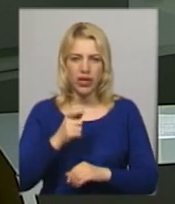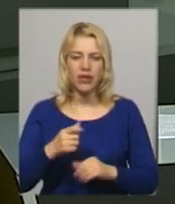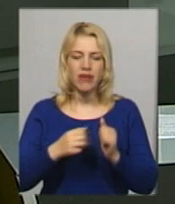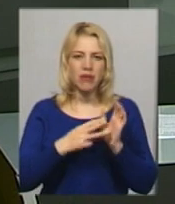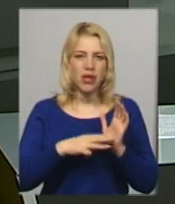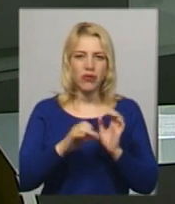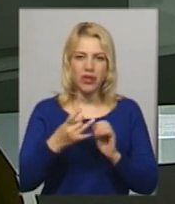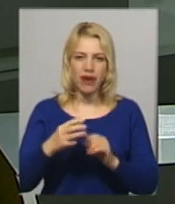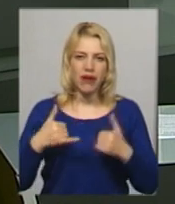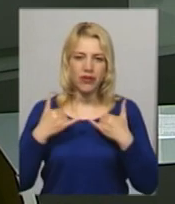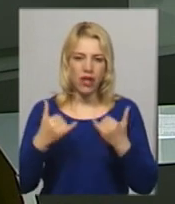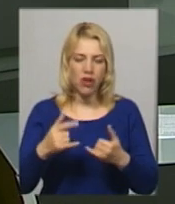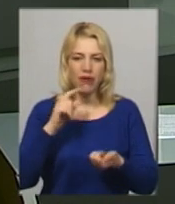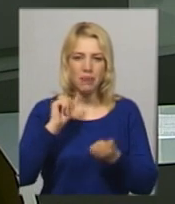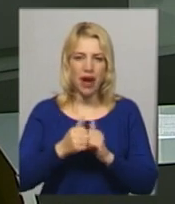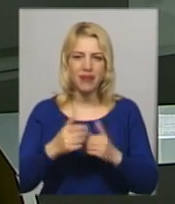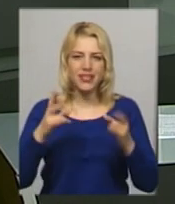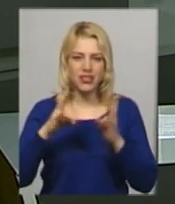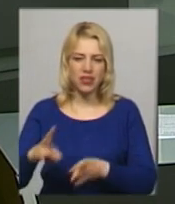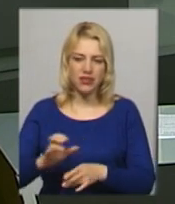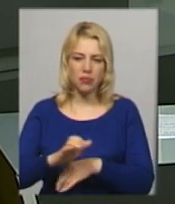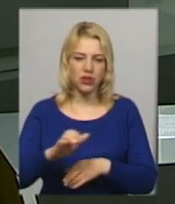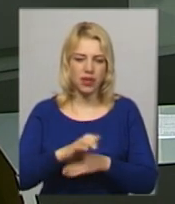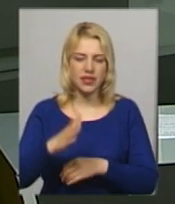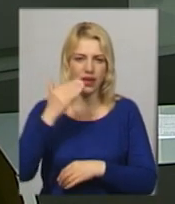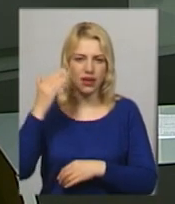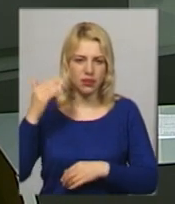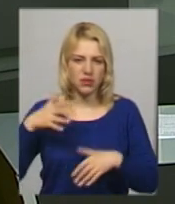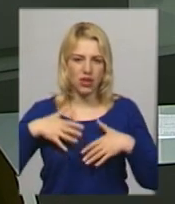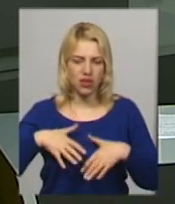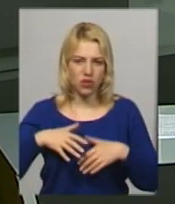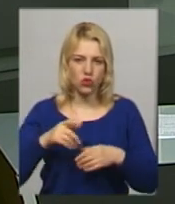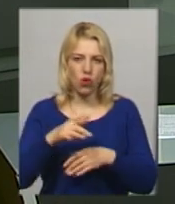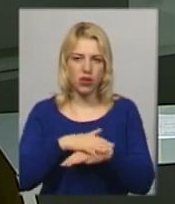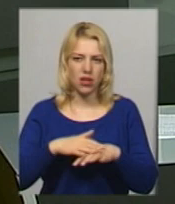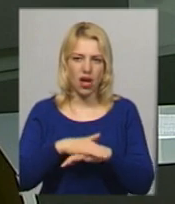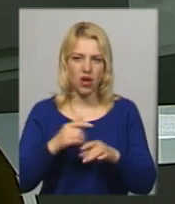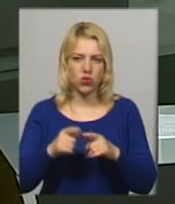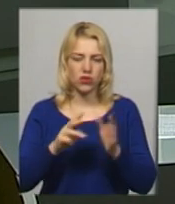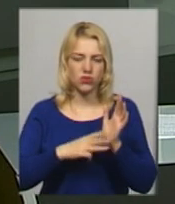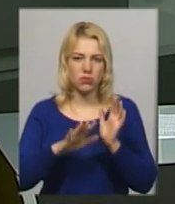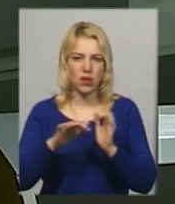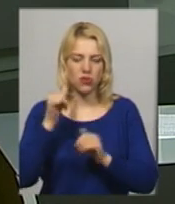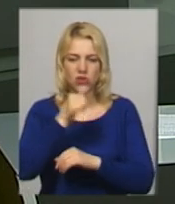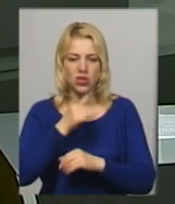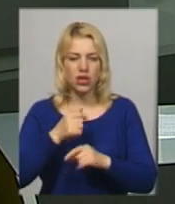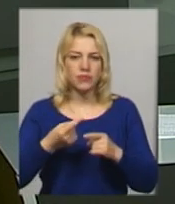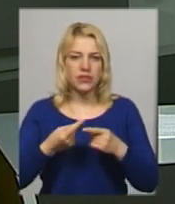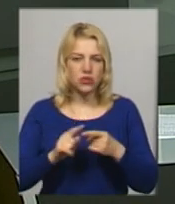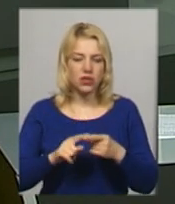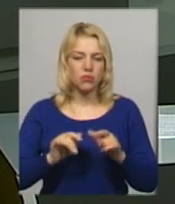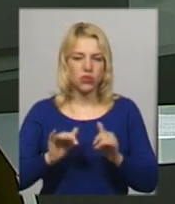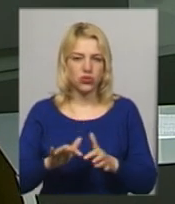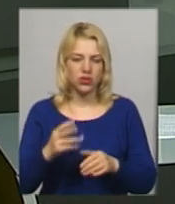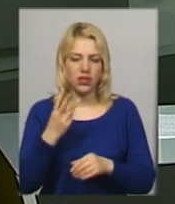травня вшановують пам'ять жертв депортації кримсько-татарського народу. Цьогоріч відзначають 75 роковини цих подій. У